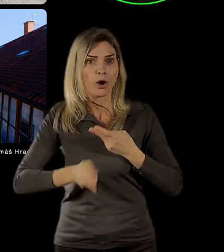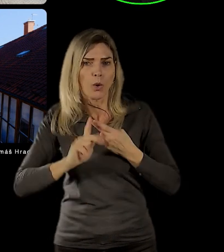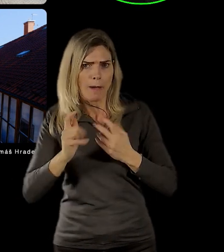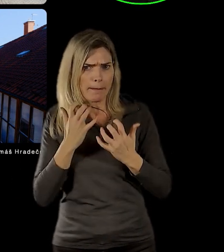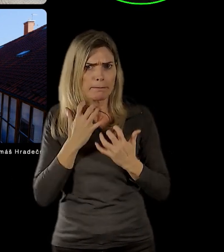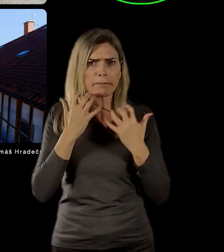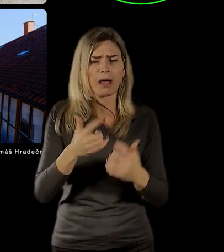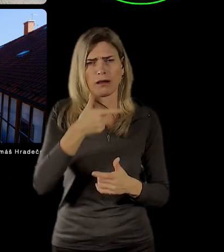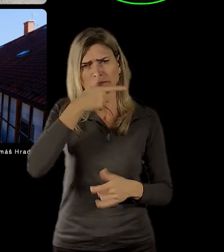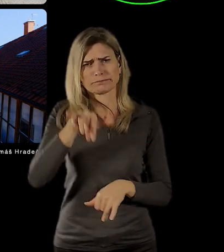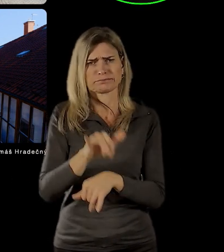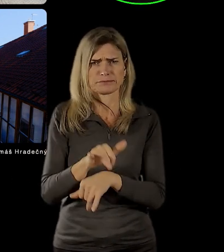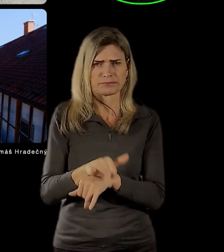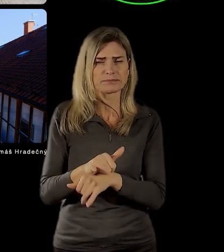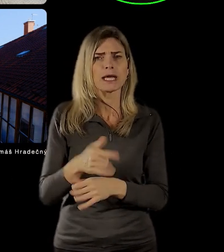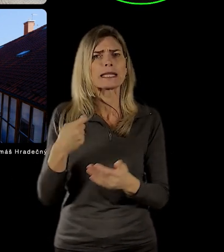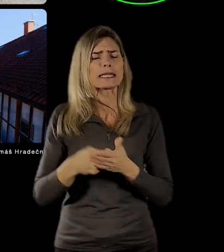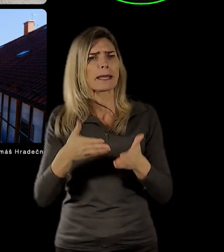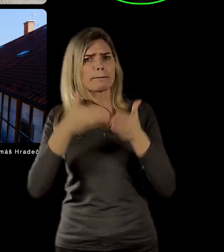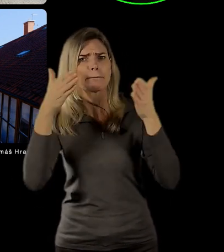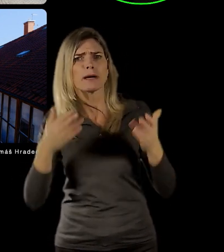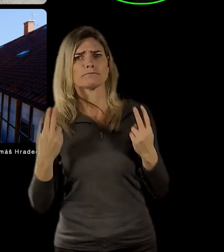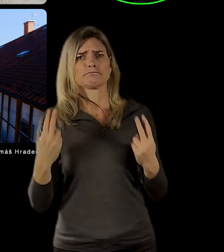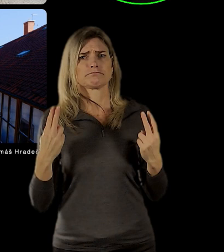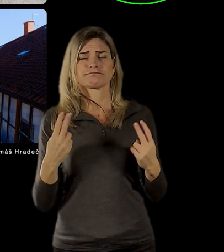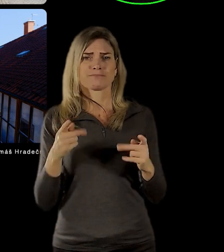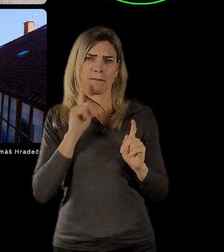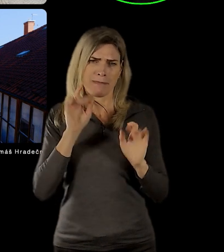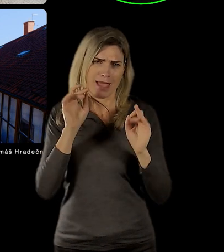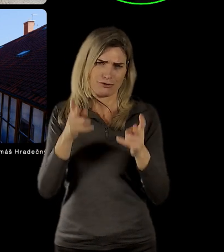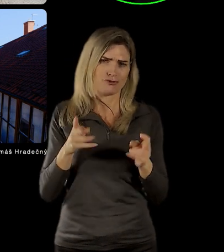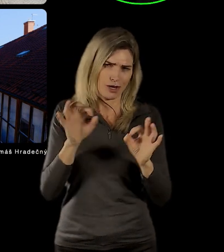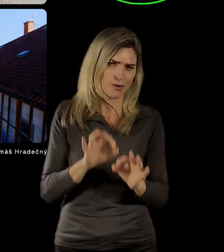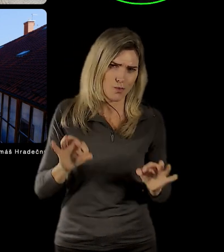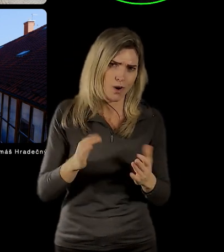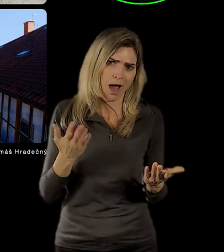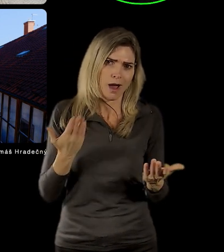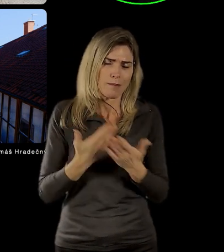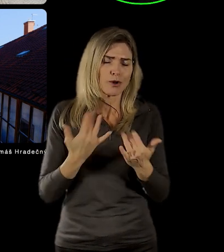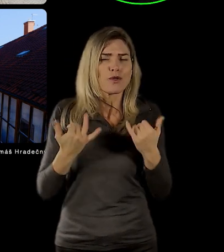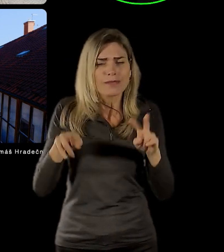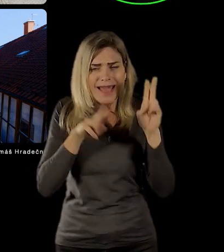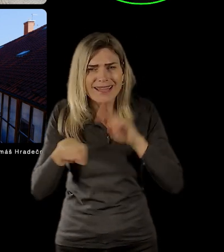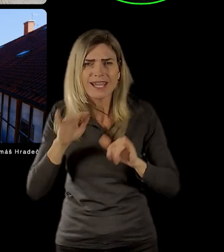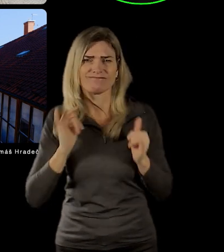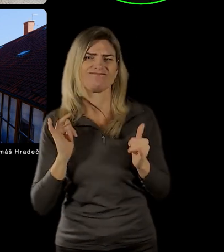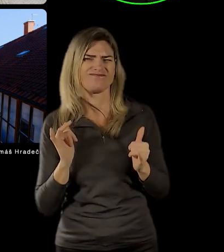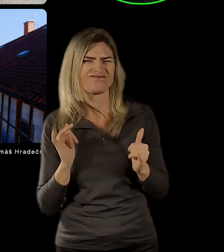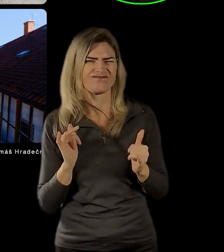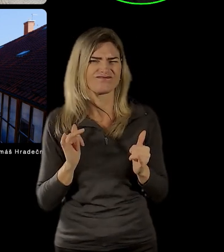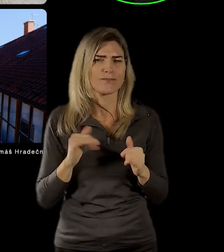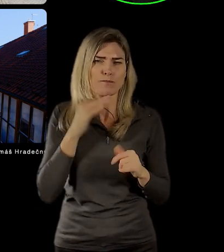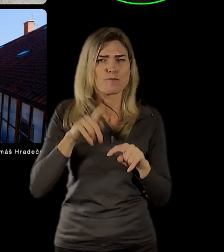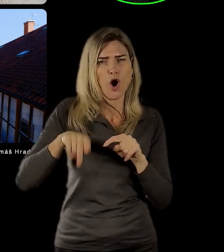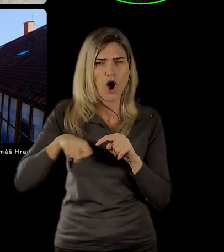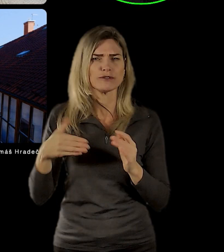architekturu a významné stavby starala. to znamená kriticky řečeno